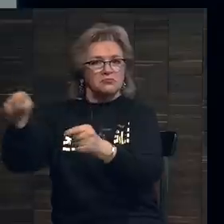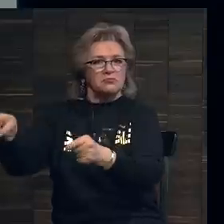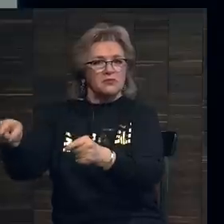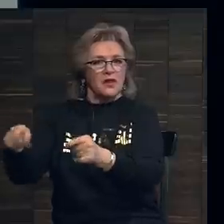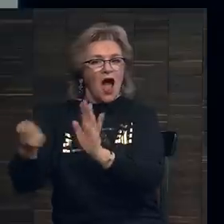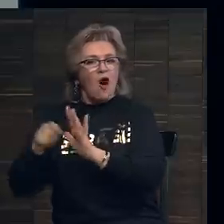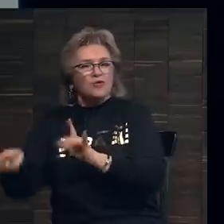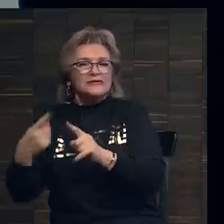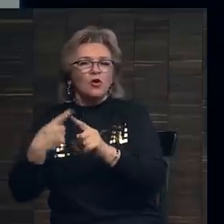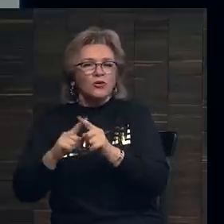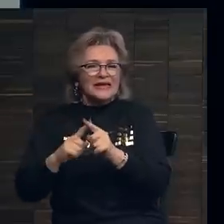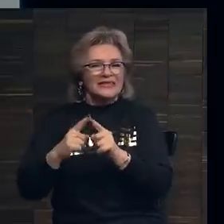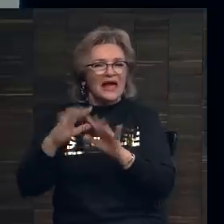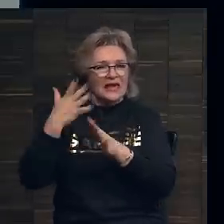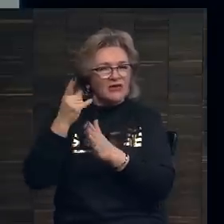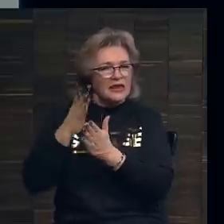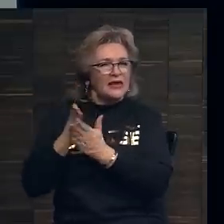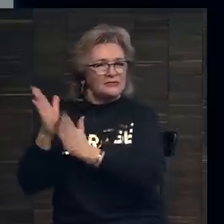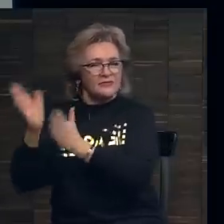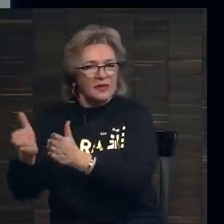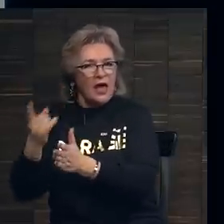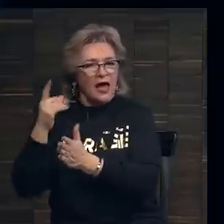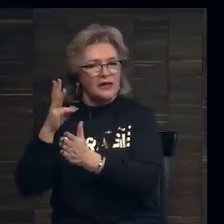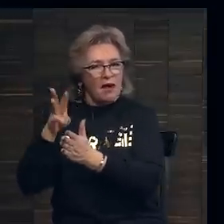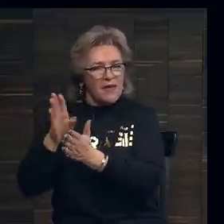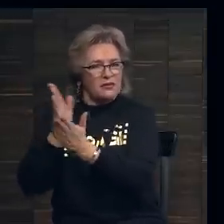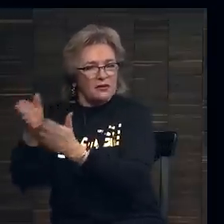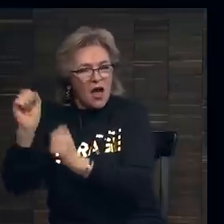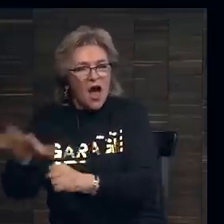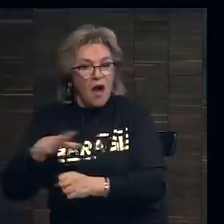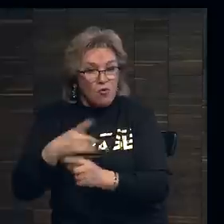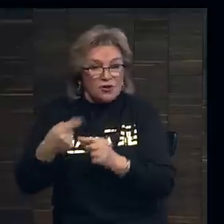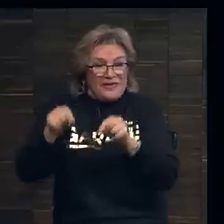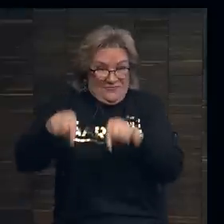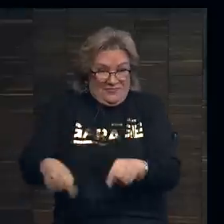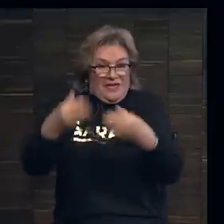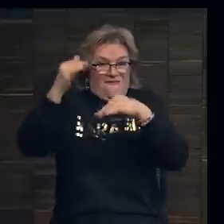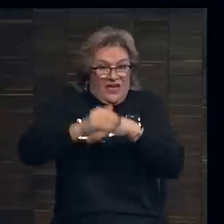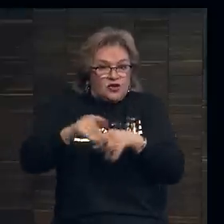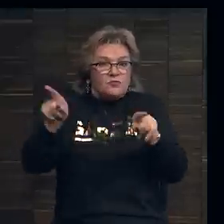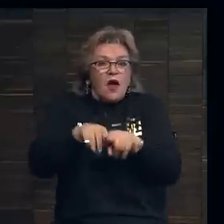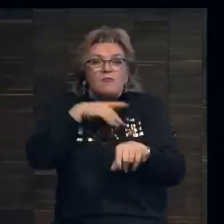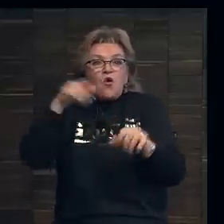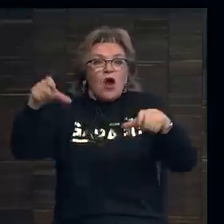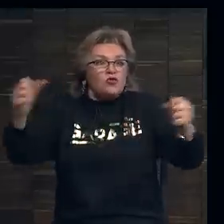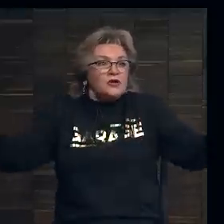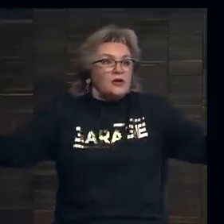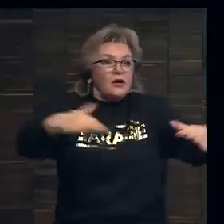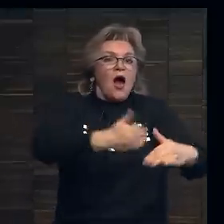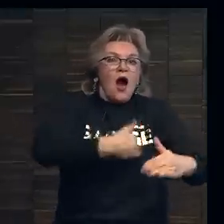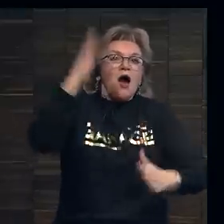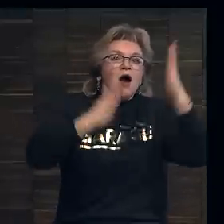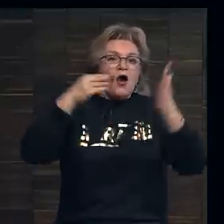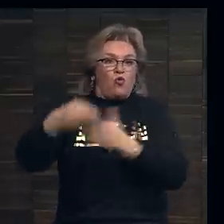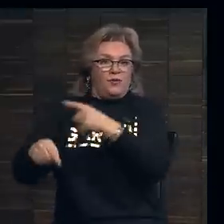Аукцион это одно явление, один момент. Может быть именно в этот вечер столько много людей хотел купить